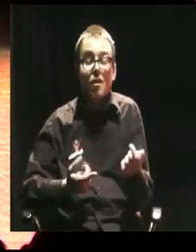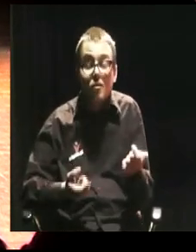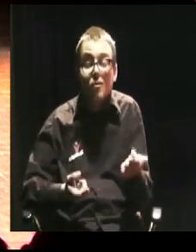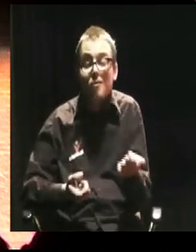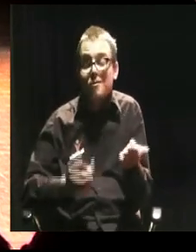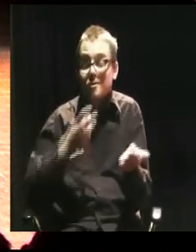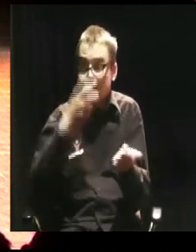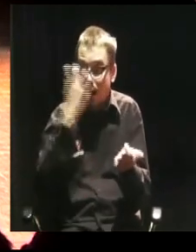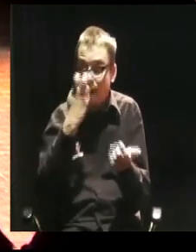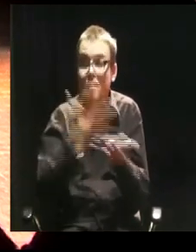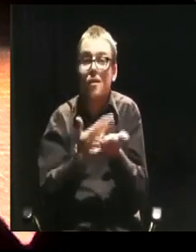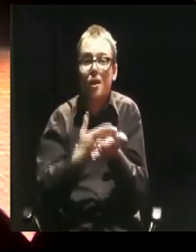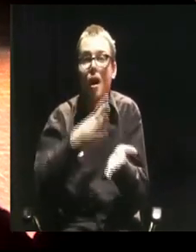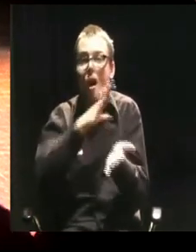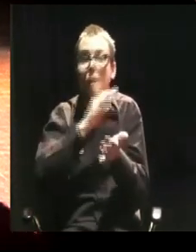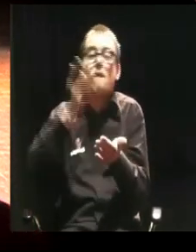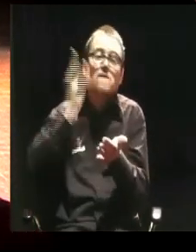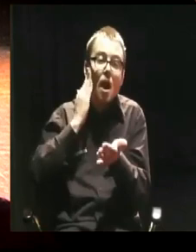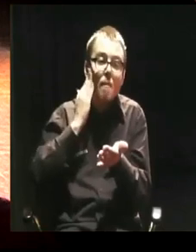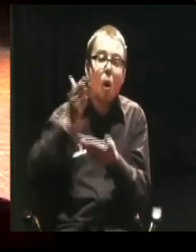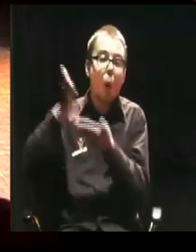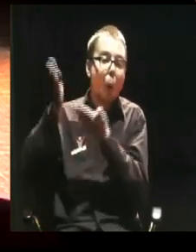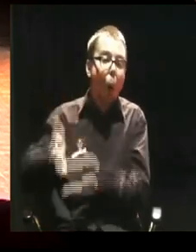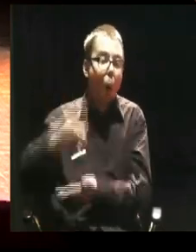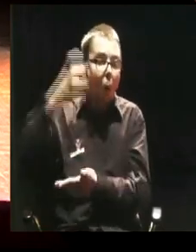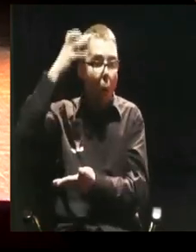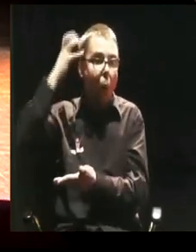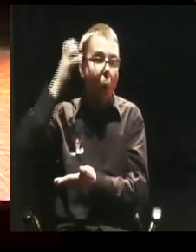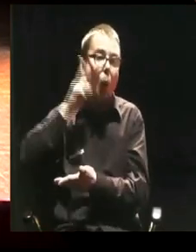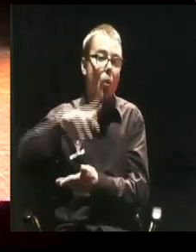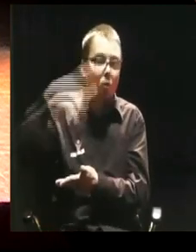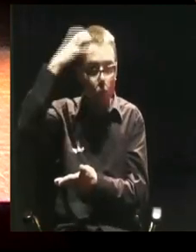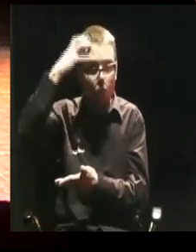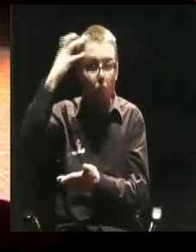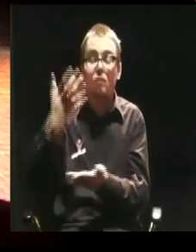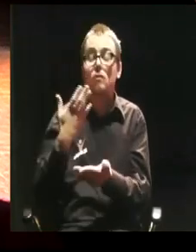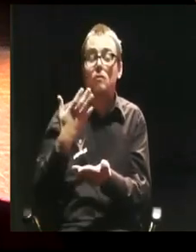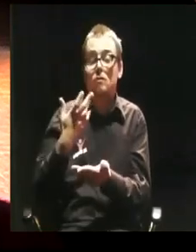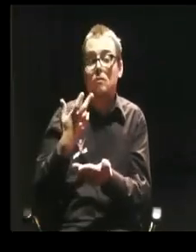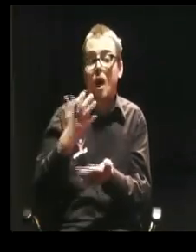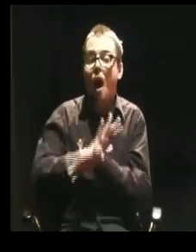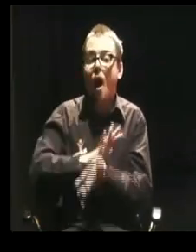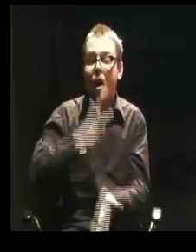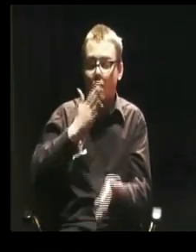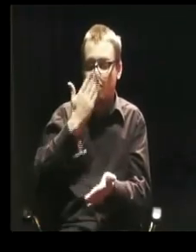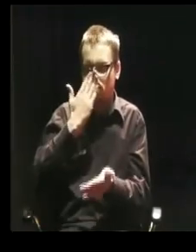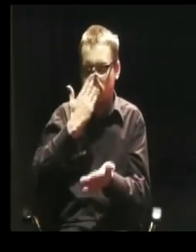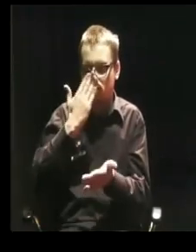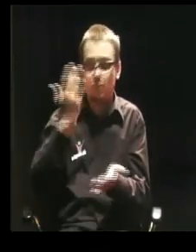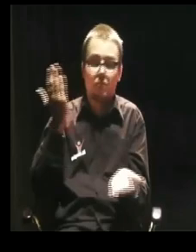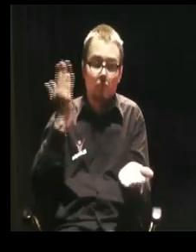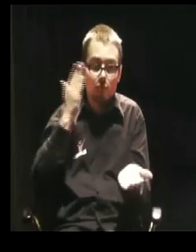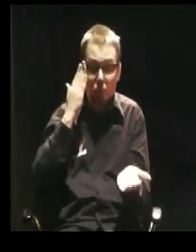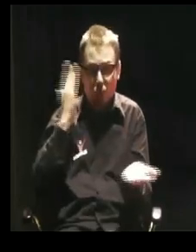mógł być człowiekiem, prawda? I to już wyjaśnia wiele jego decyzji. Może nie politycznych, bo na politycznych miał mało czasu, ale w ogóle